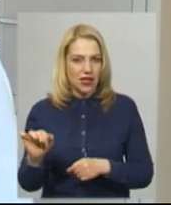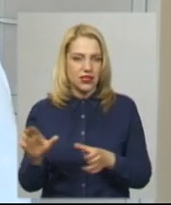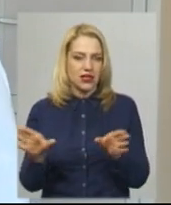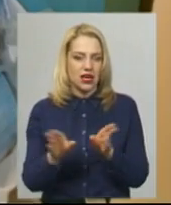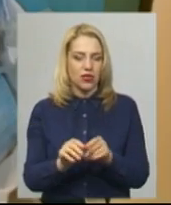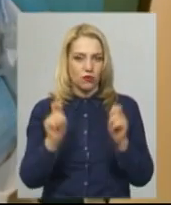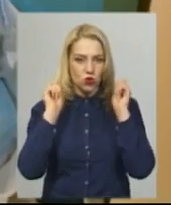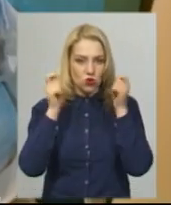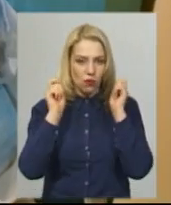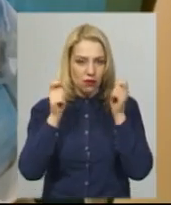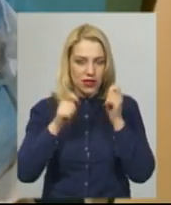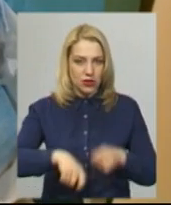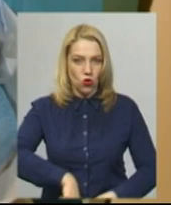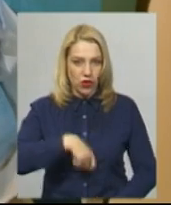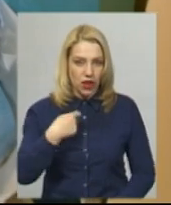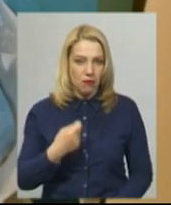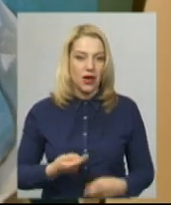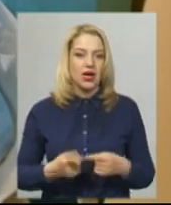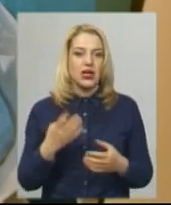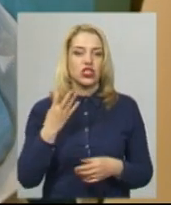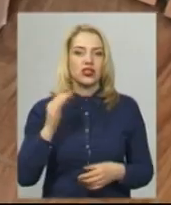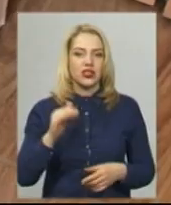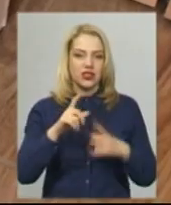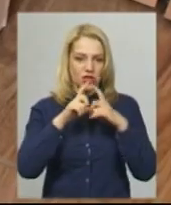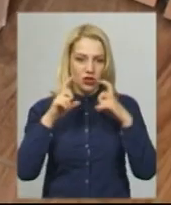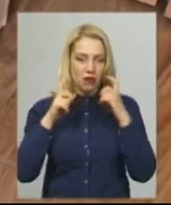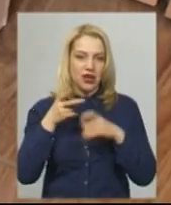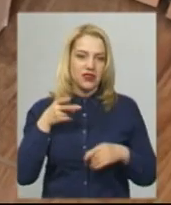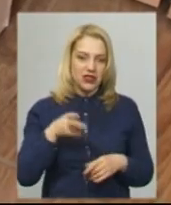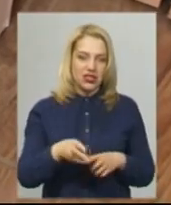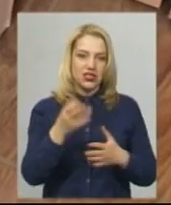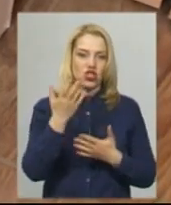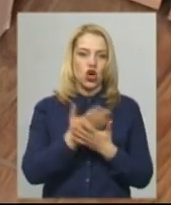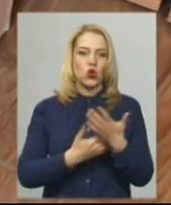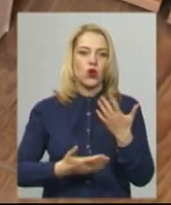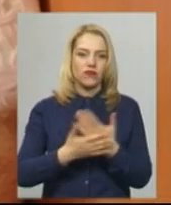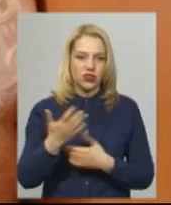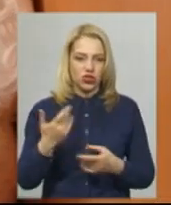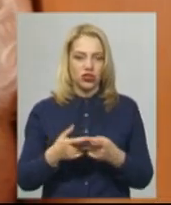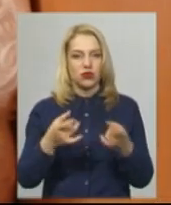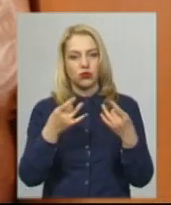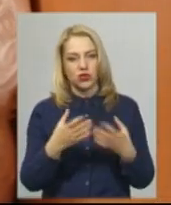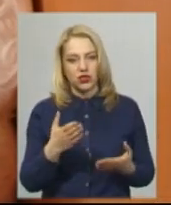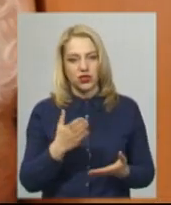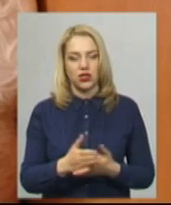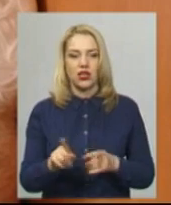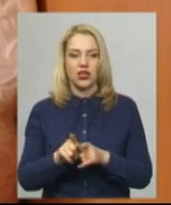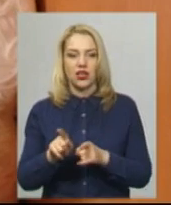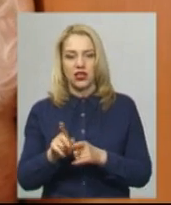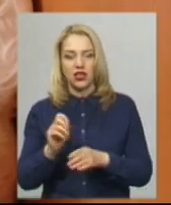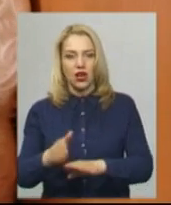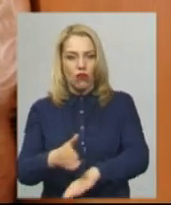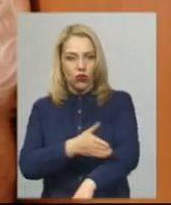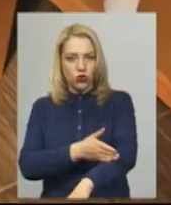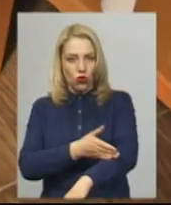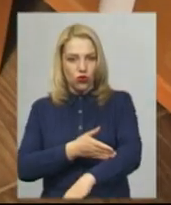комбінезонами. Біля чотирьох тисяч масок, біля двох тисяч рукавичок. Є і прості, є і такі подовження,